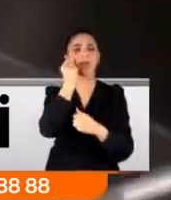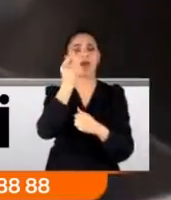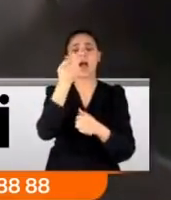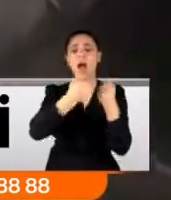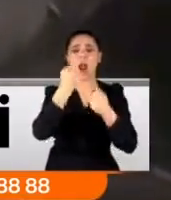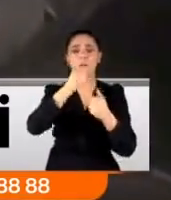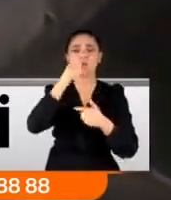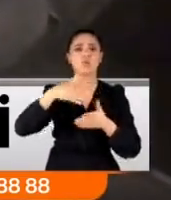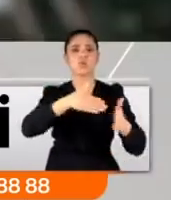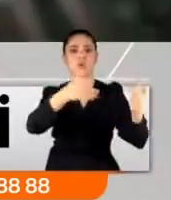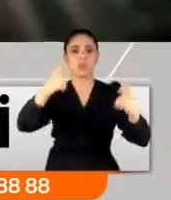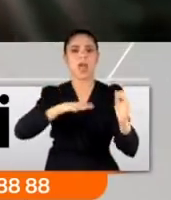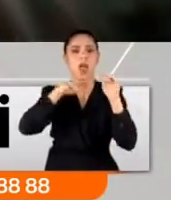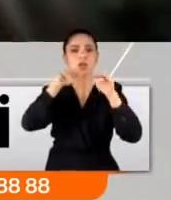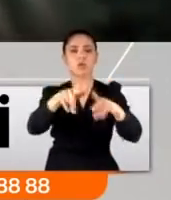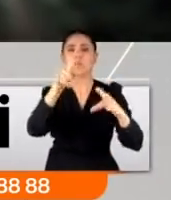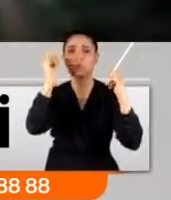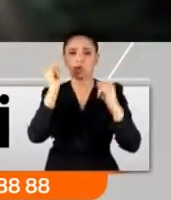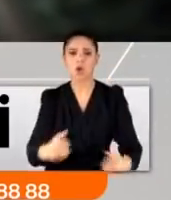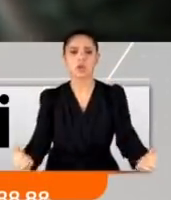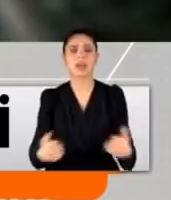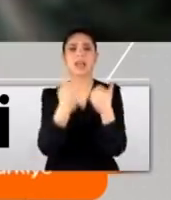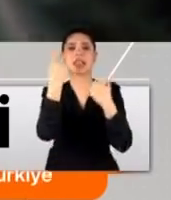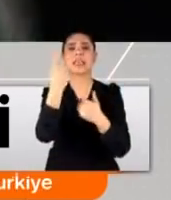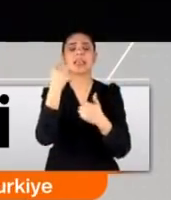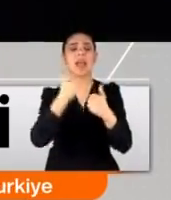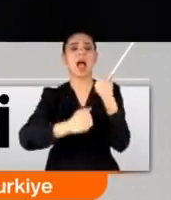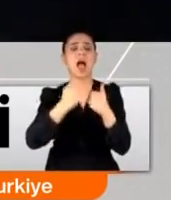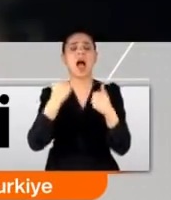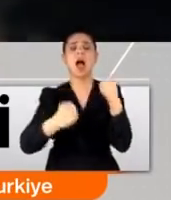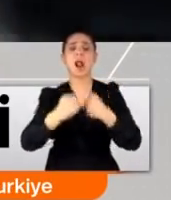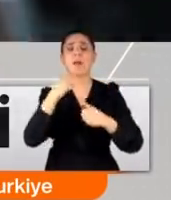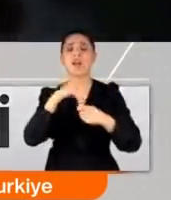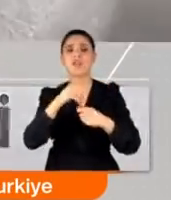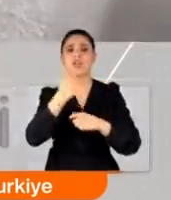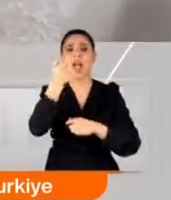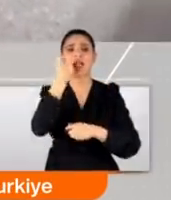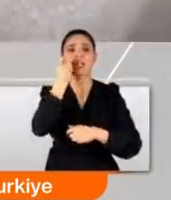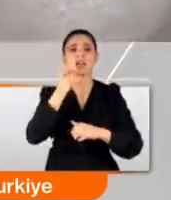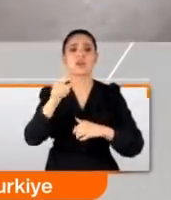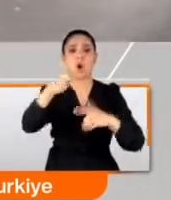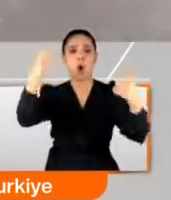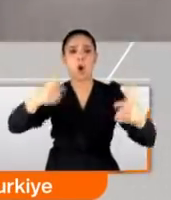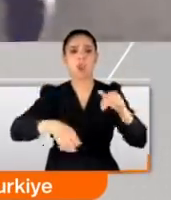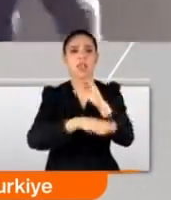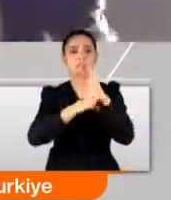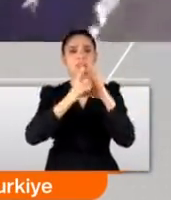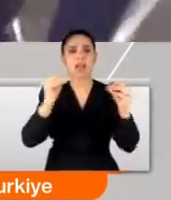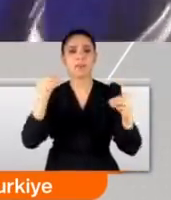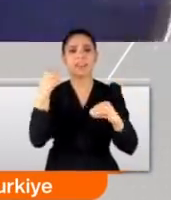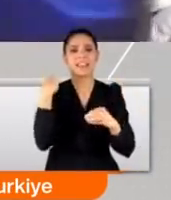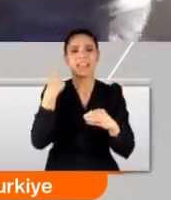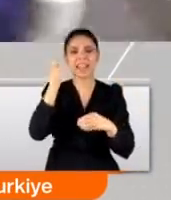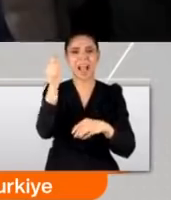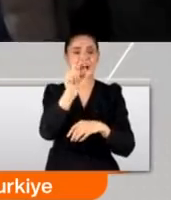Biraz daha geriye çekerdi beni. Feci kazada iki araçta bulunan altı kişi olay yerinde hayatını kaybetti. Altı ay önce